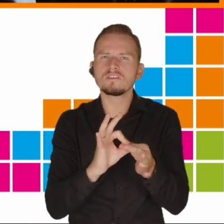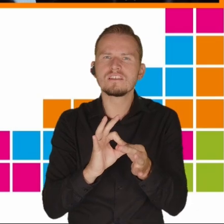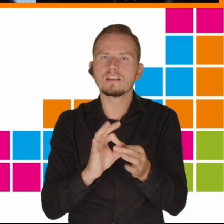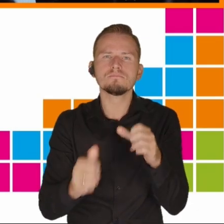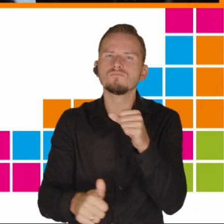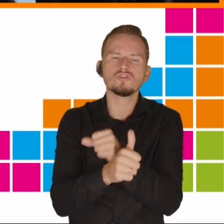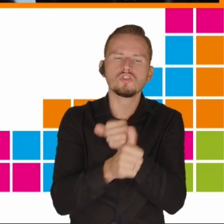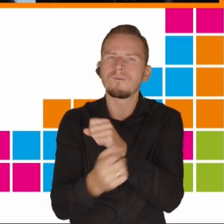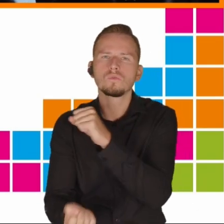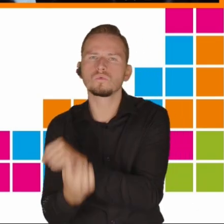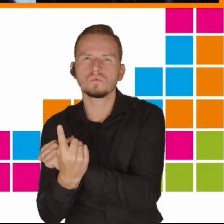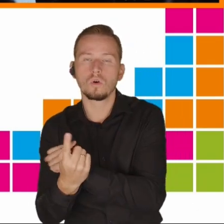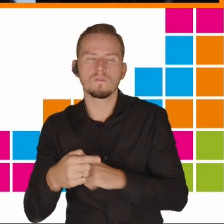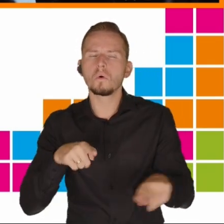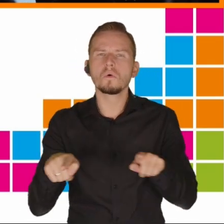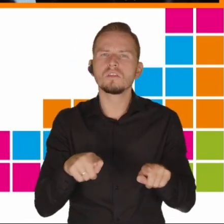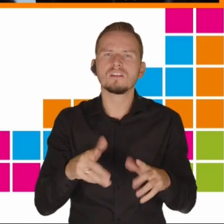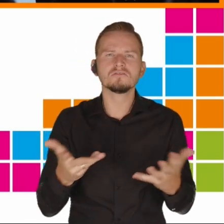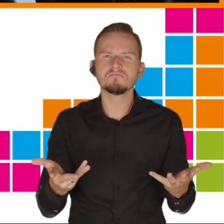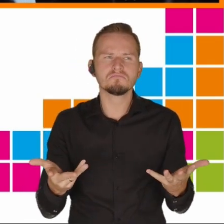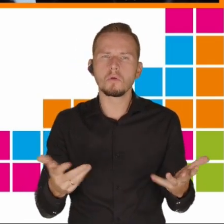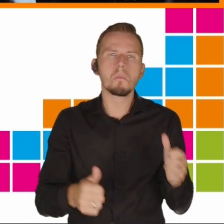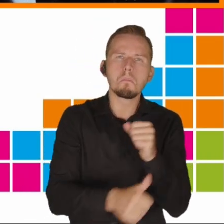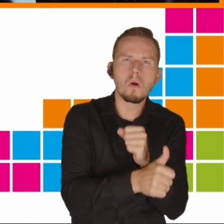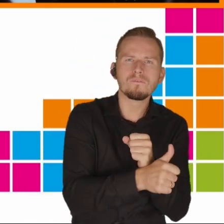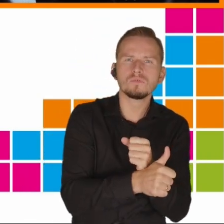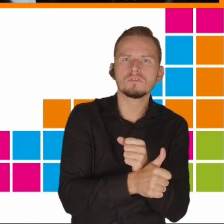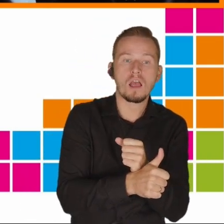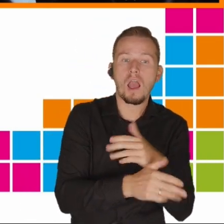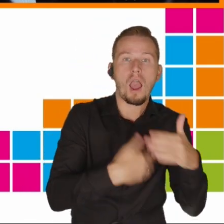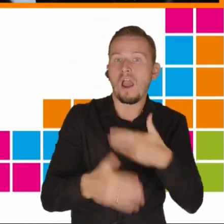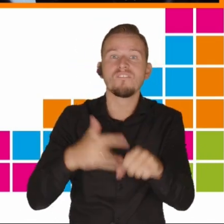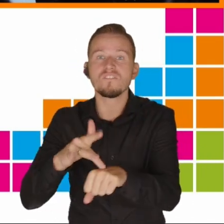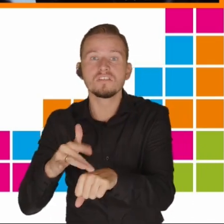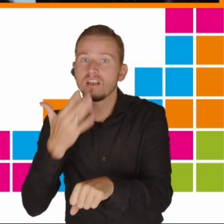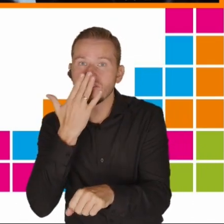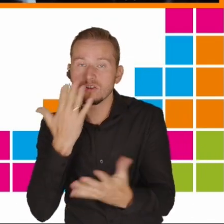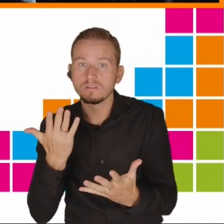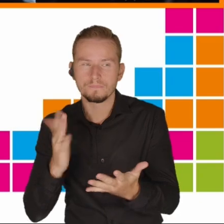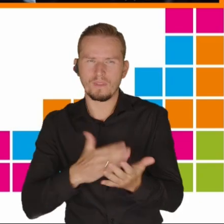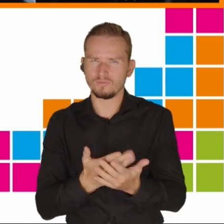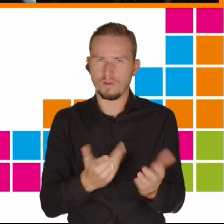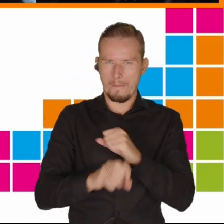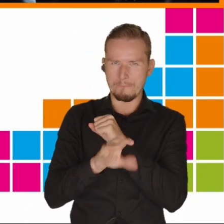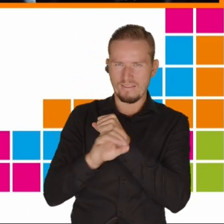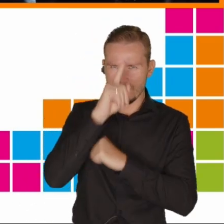Często używanie mediów społecznościowych albo spędzanie czasu w telefonach